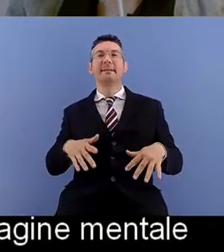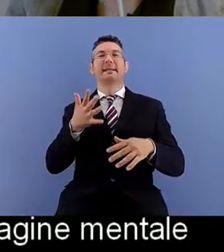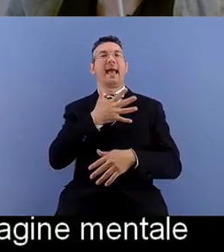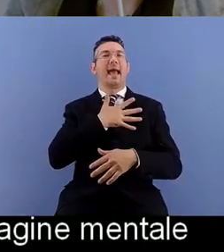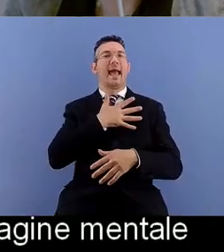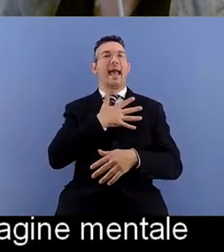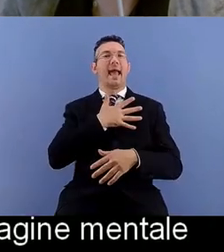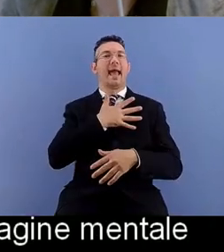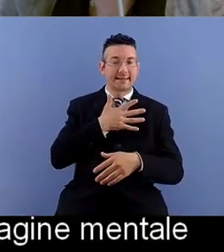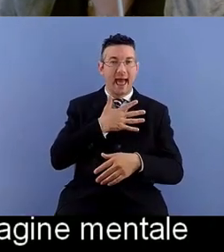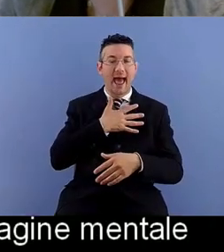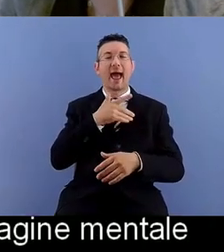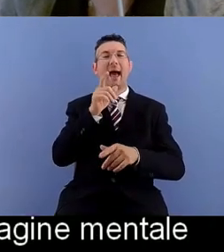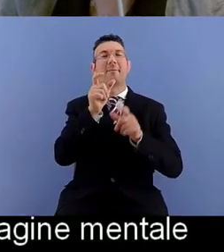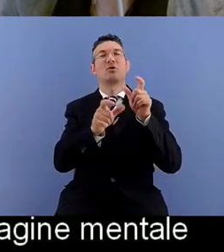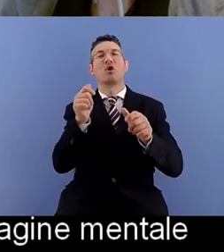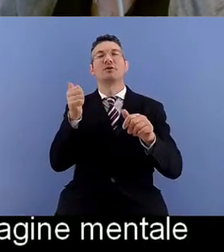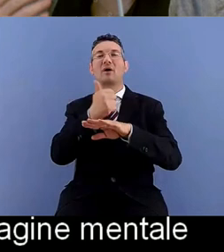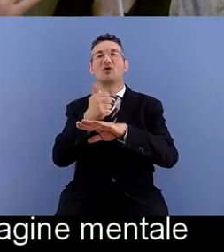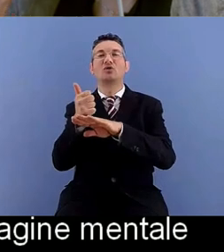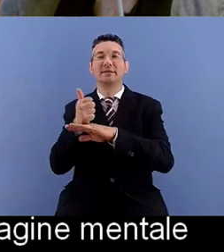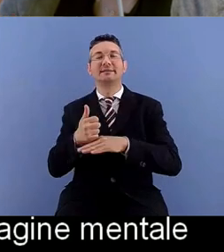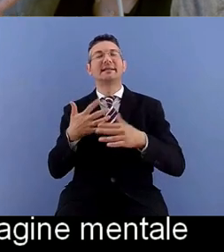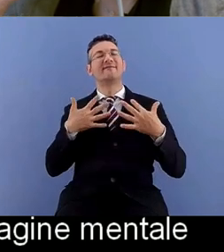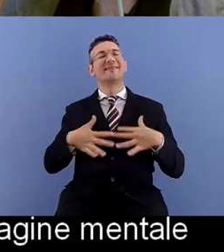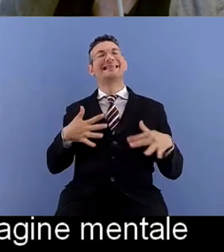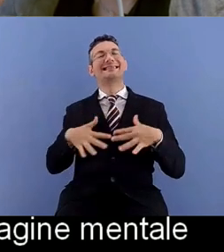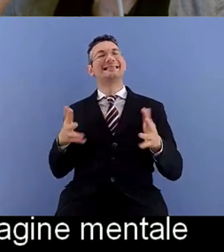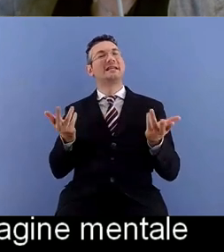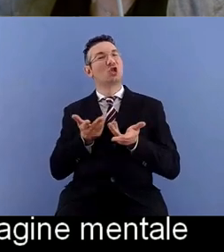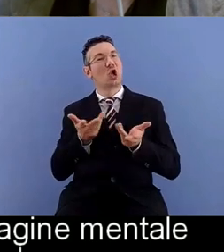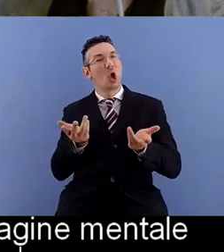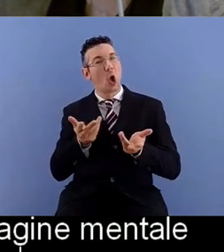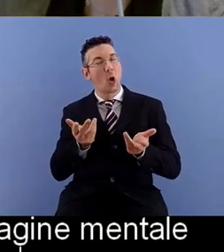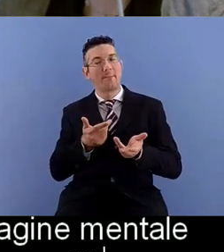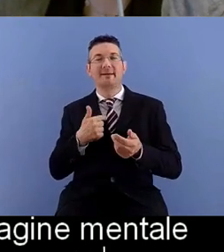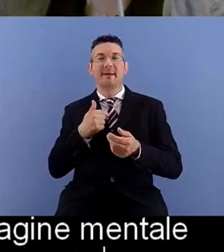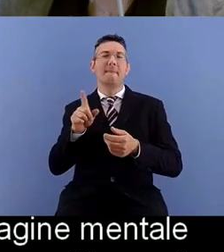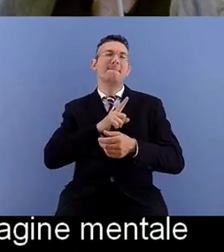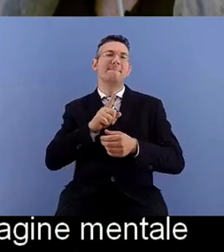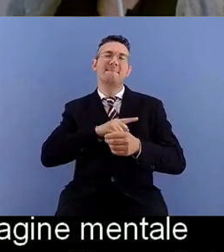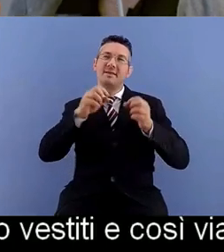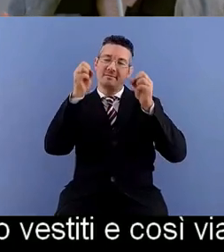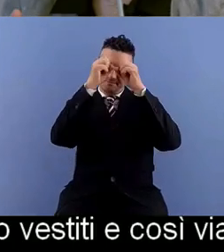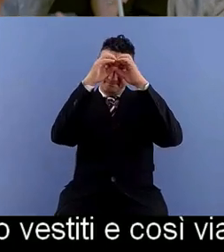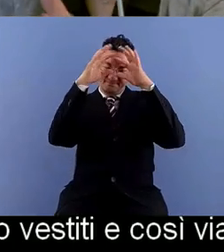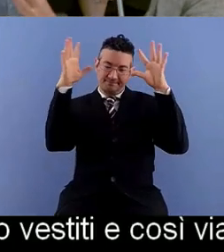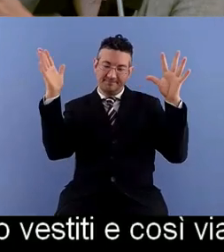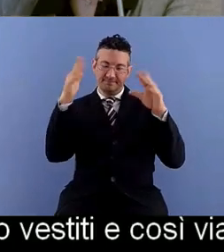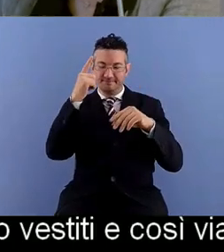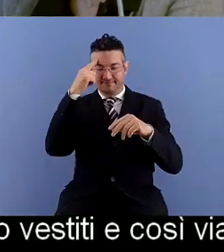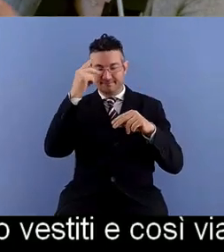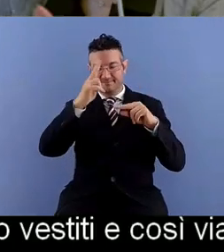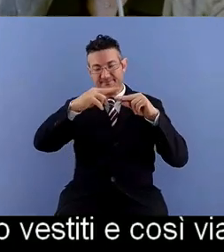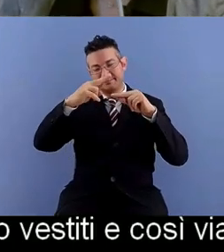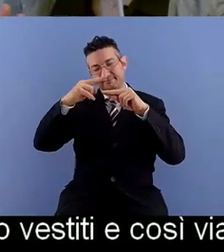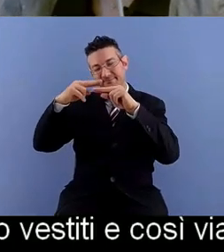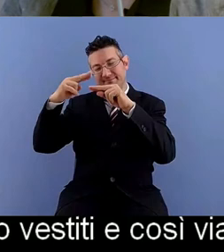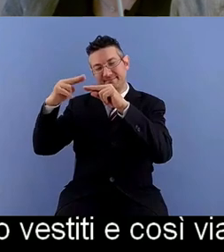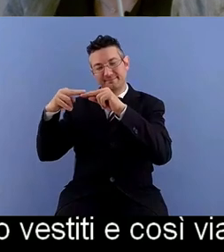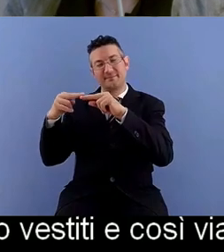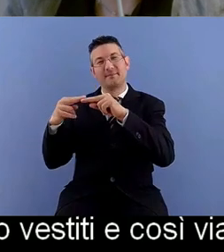appunto sono vestiti e così via quindi mi faccio una mia costruzione mentale che poi ovviamente viene